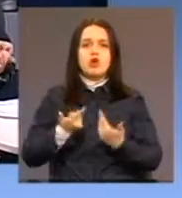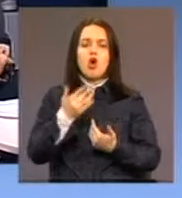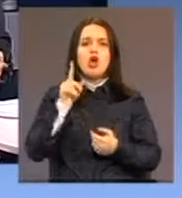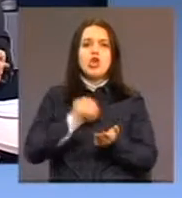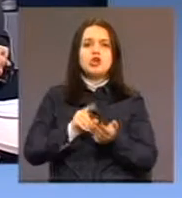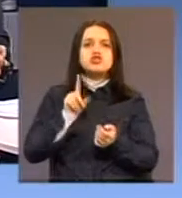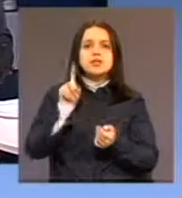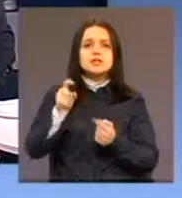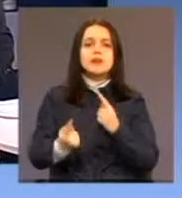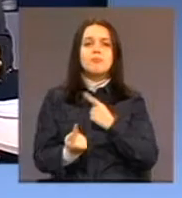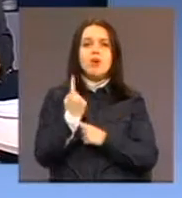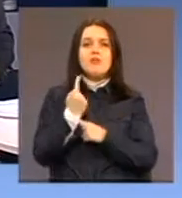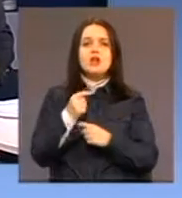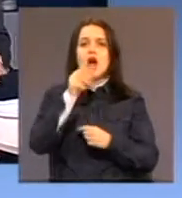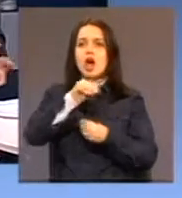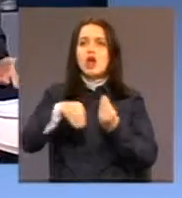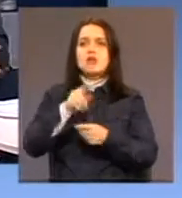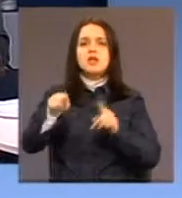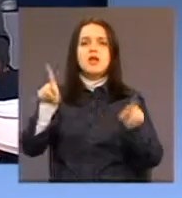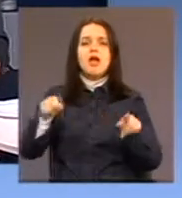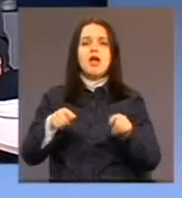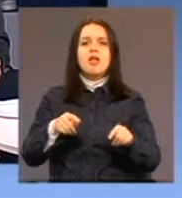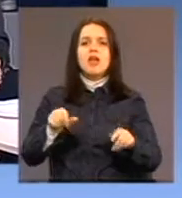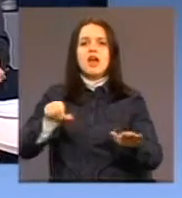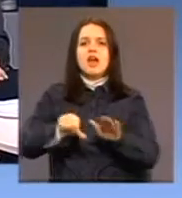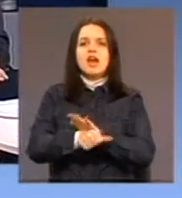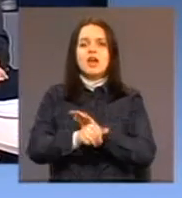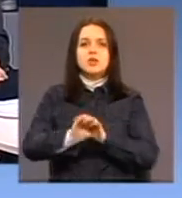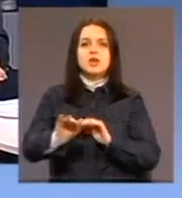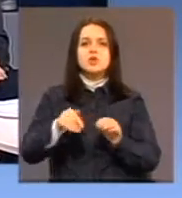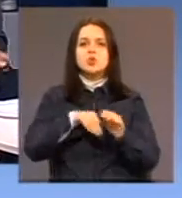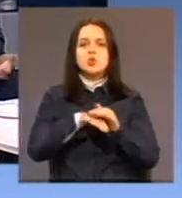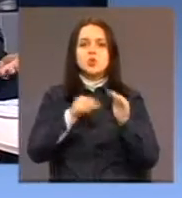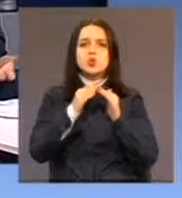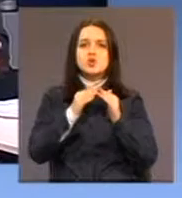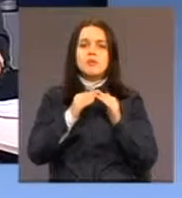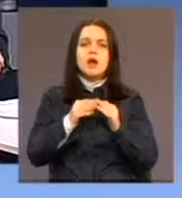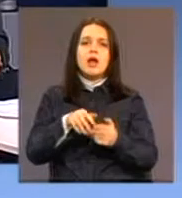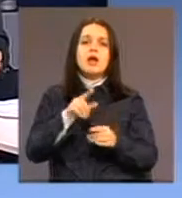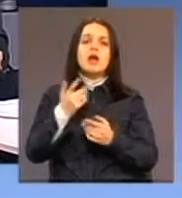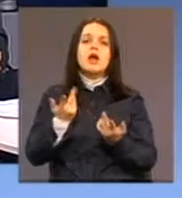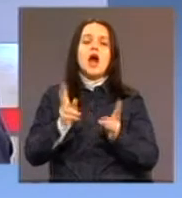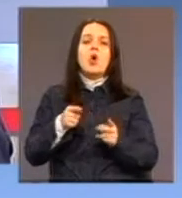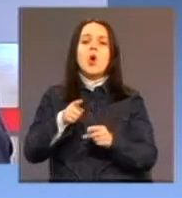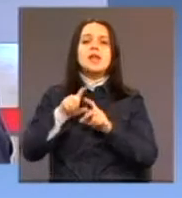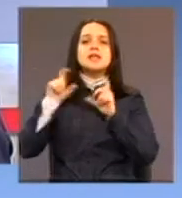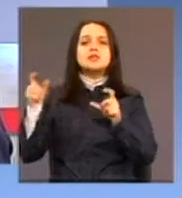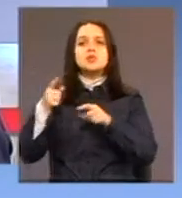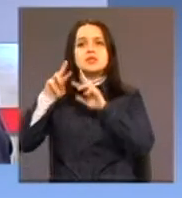tu djecu u kućama i na koji način djeluju institucije sistema da bi doprle do te djece?